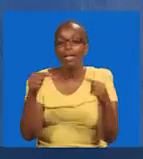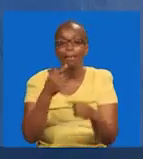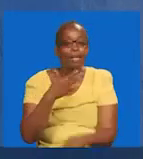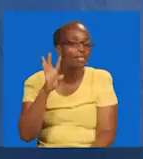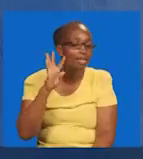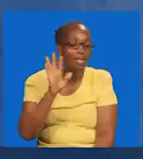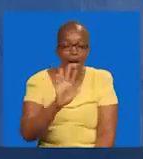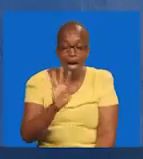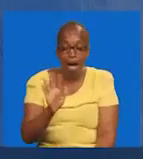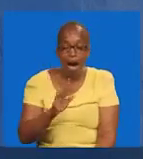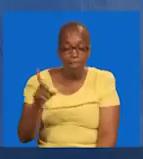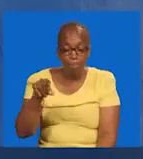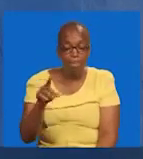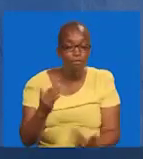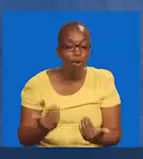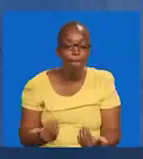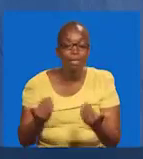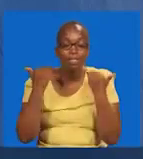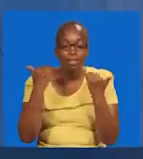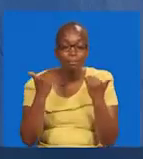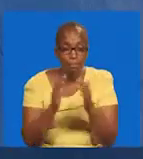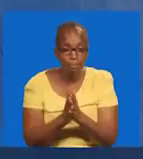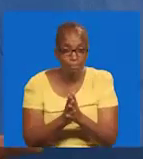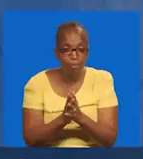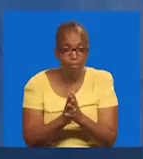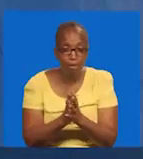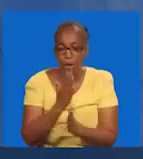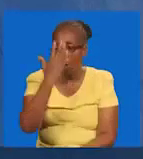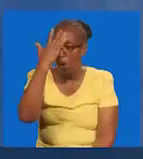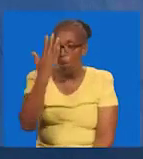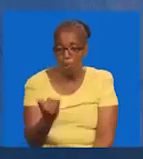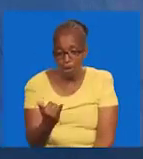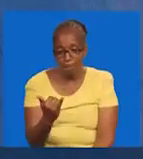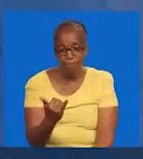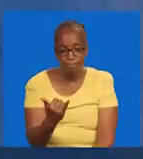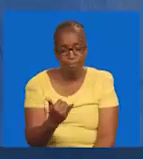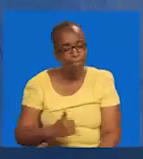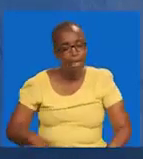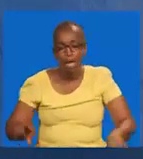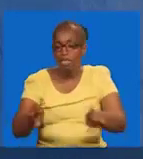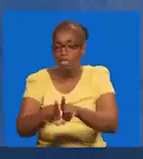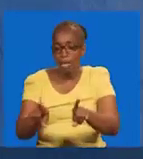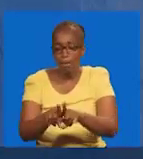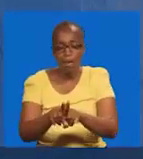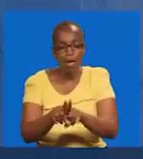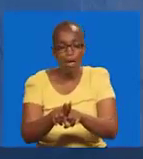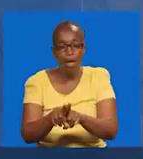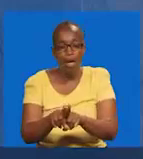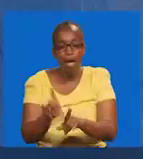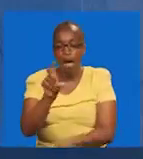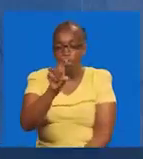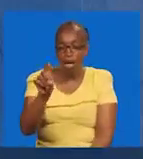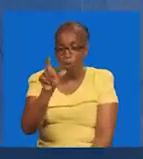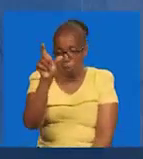Awata sikia. Watakuwa wamelala. Kama wafu. Kwa sababu. Hata lile njiwe.